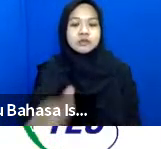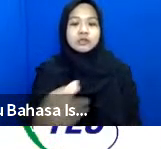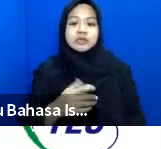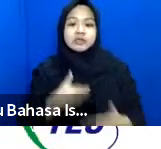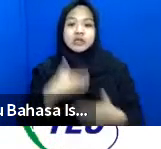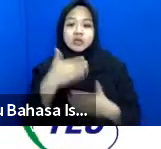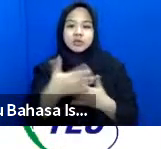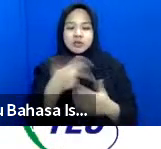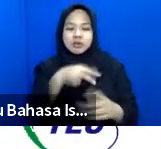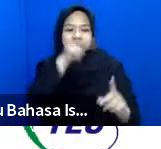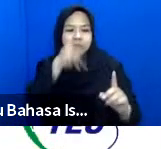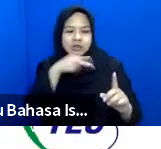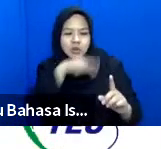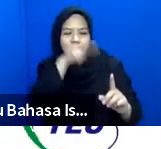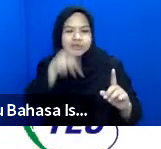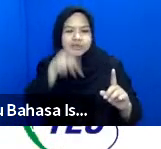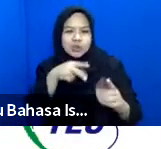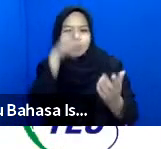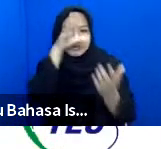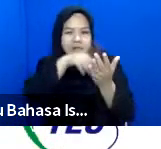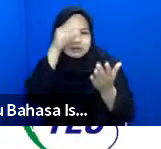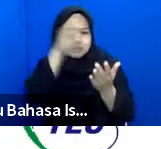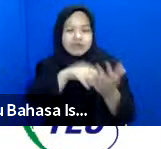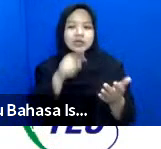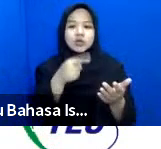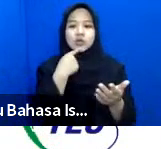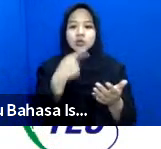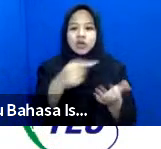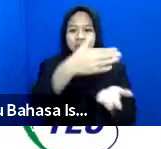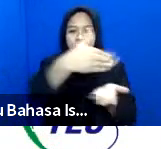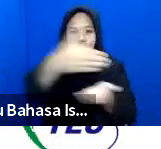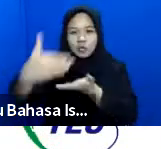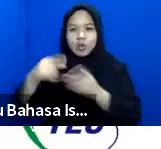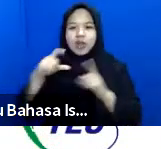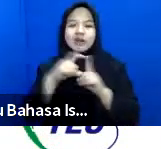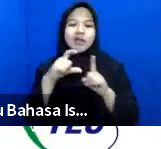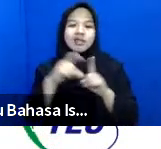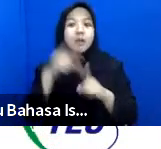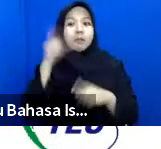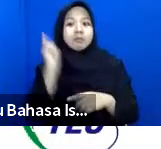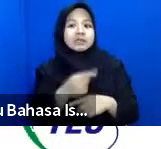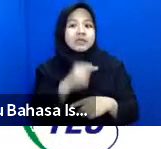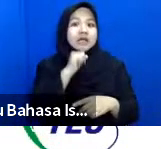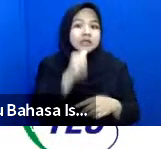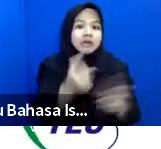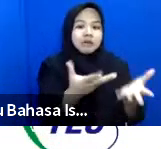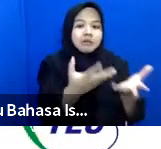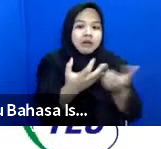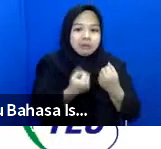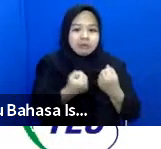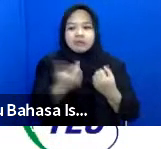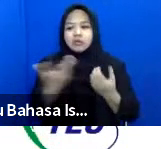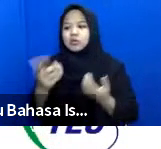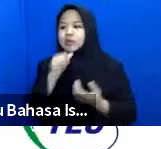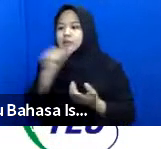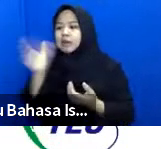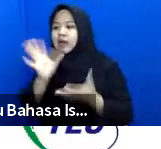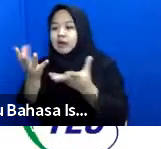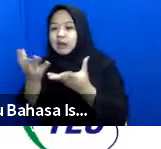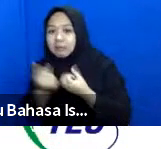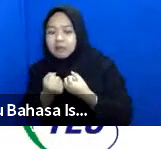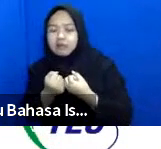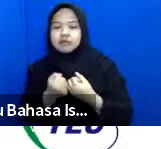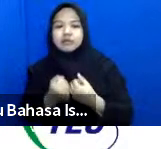pantau tinjau dan pelajari ini kaitannya dengan pengumpulan data pastikan siapa yang mendapat dan tidak mendapatkan dari